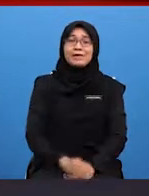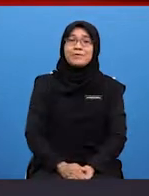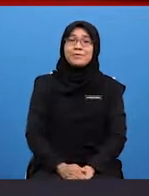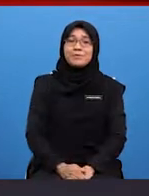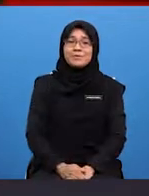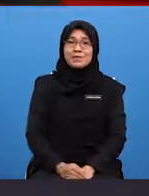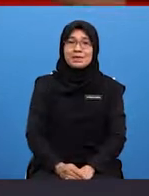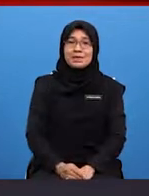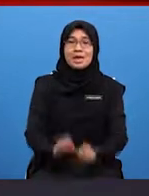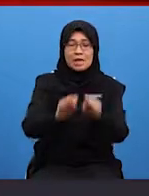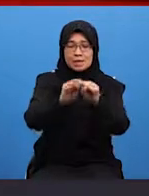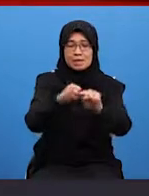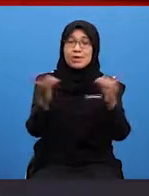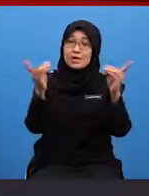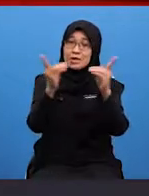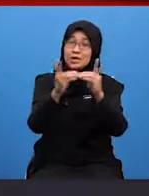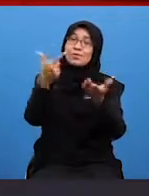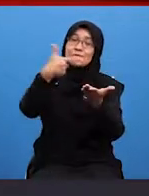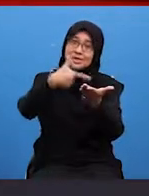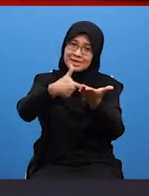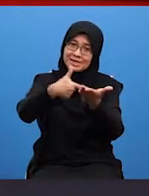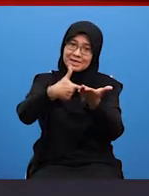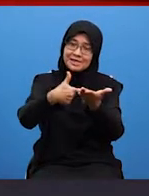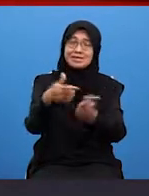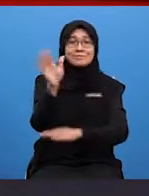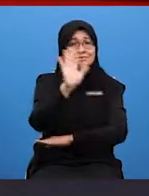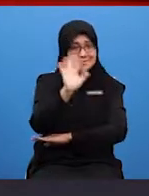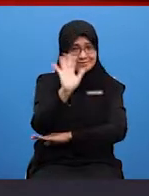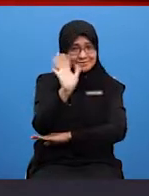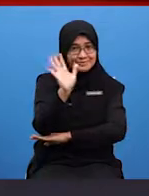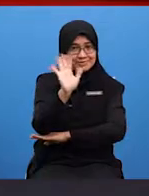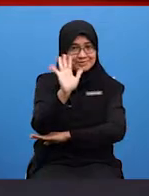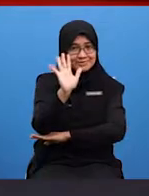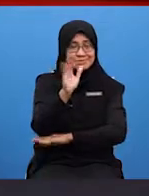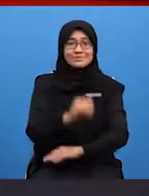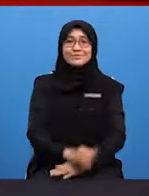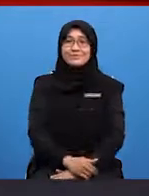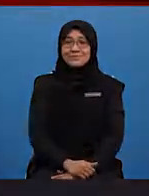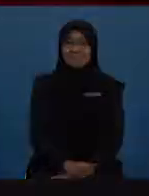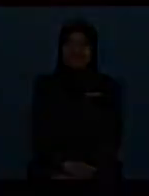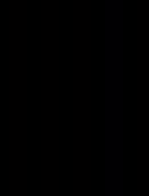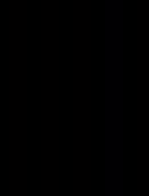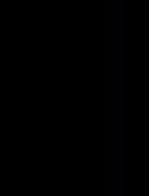Canvas SV Jumpa lagi guys Bye Terima kasih kerana menonton! Terima kerana Bye Terima kasih kerana